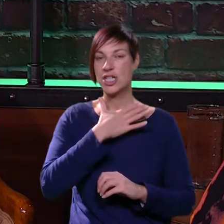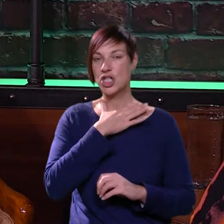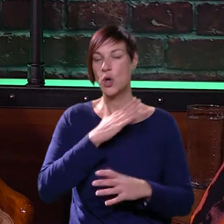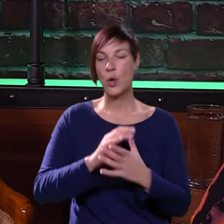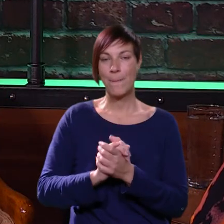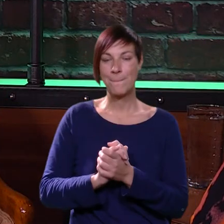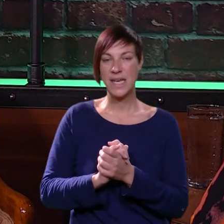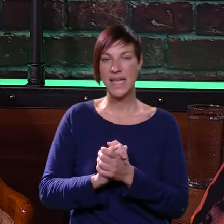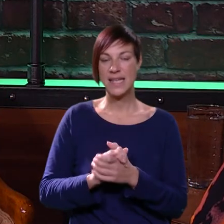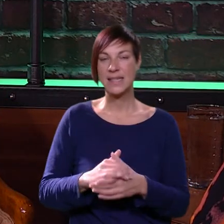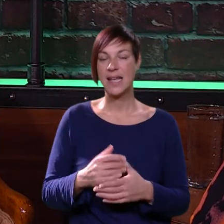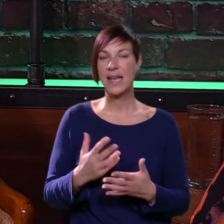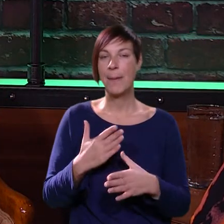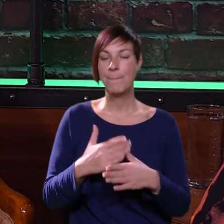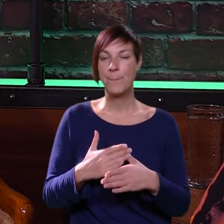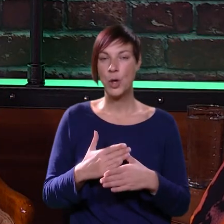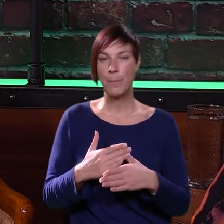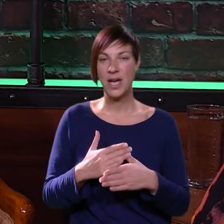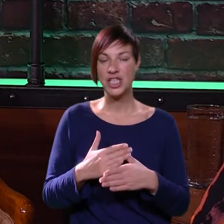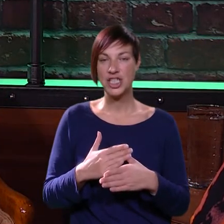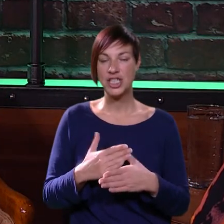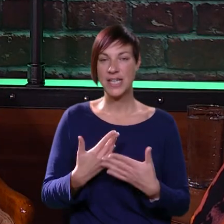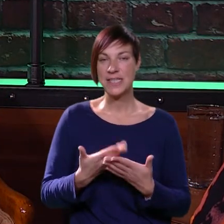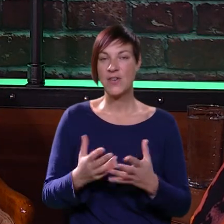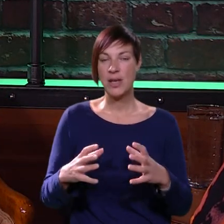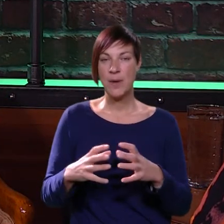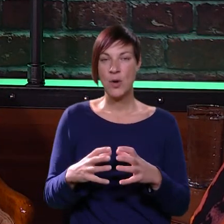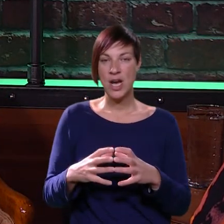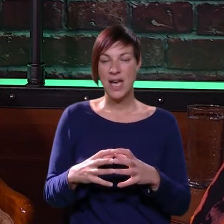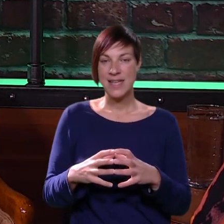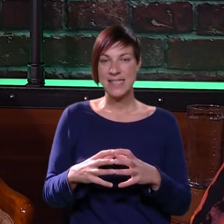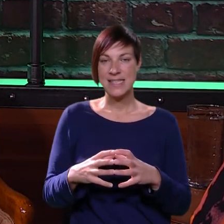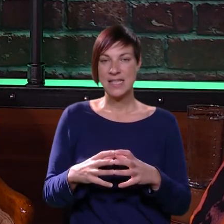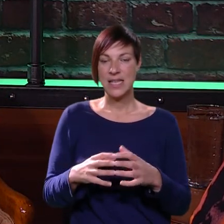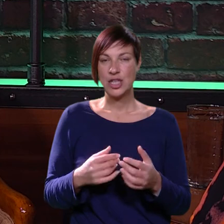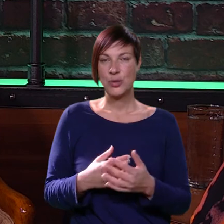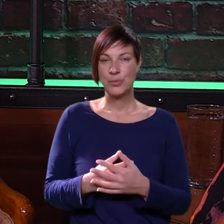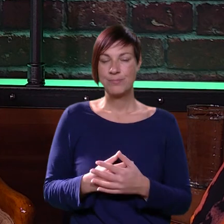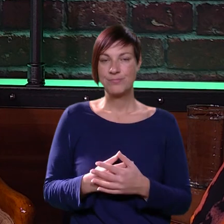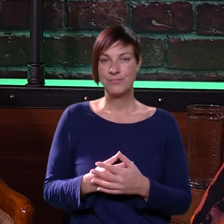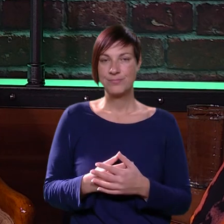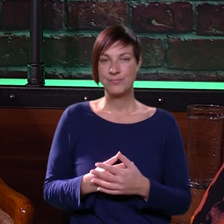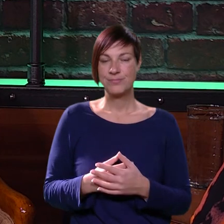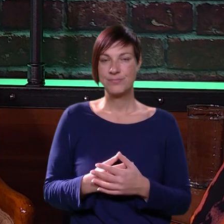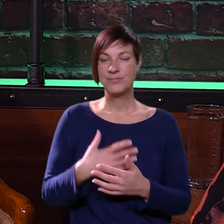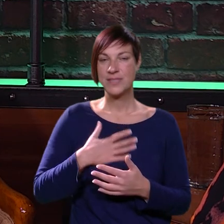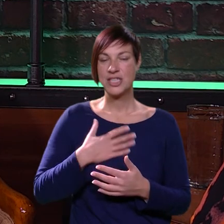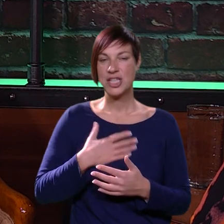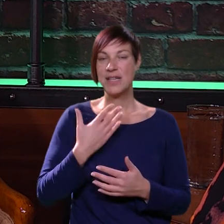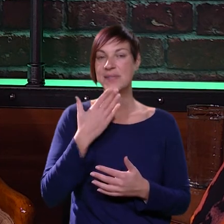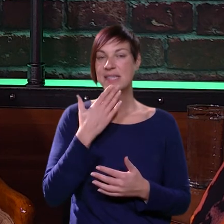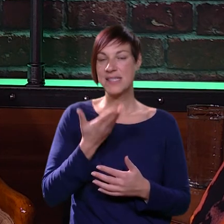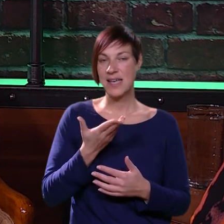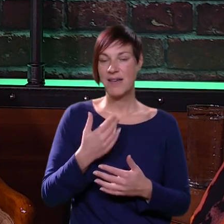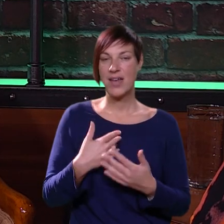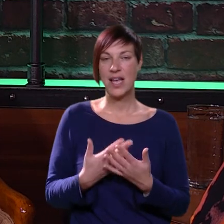škola, svoje prijatelje, pomože svojima u razredu. Tako. Želije